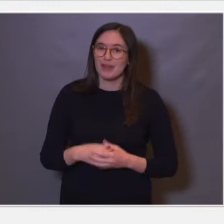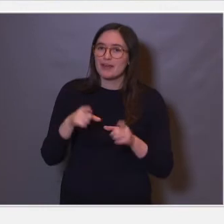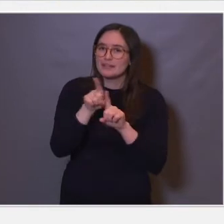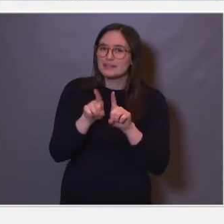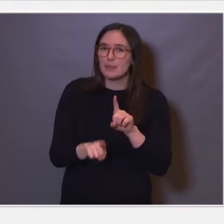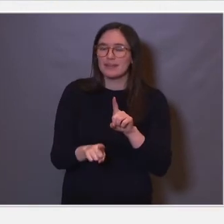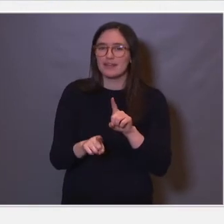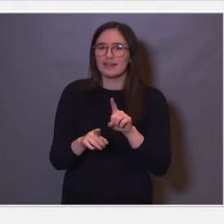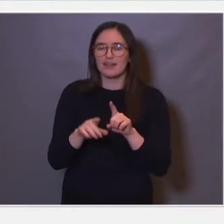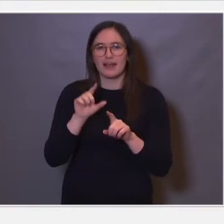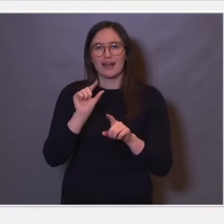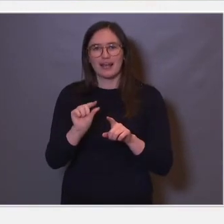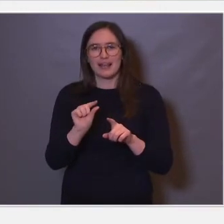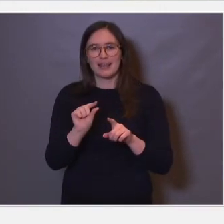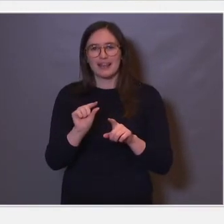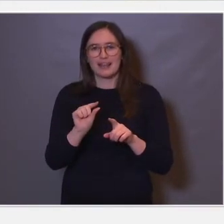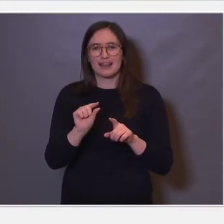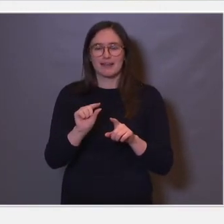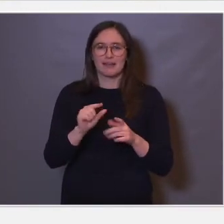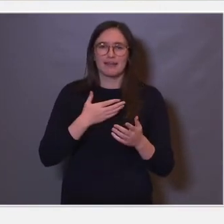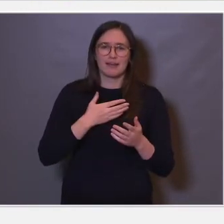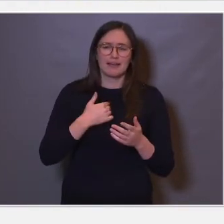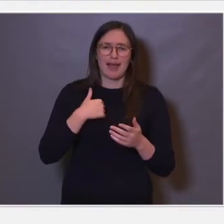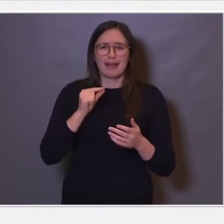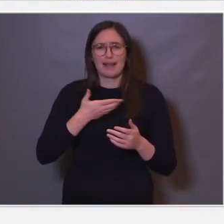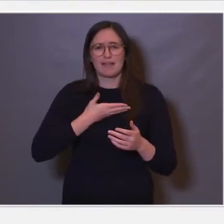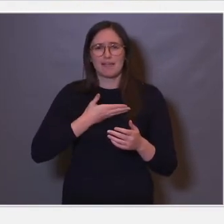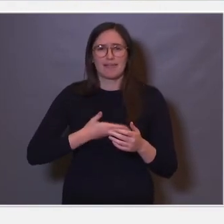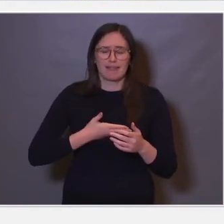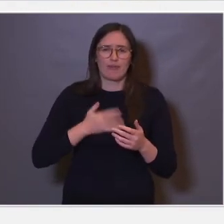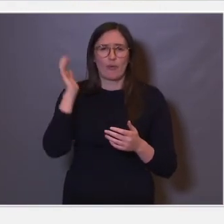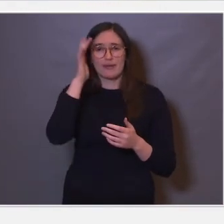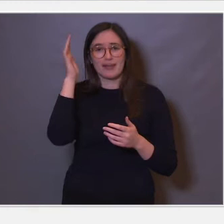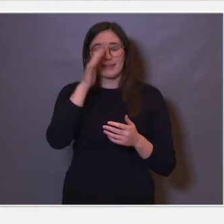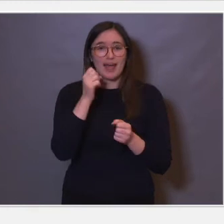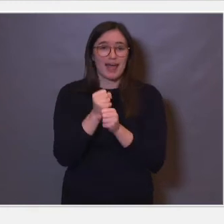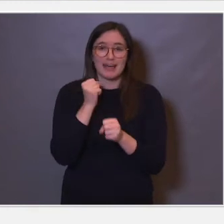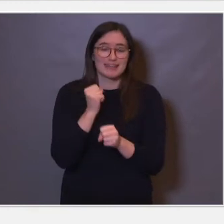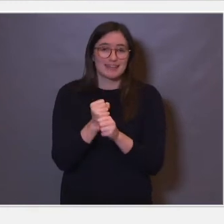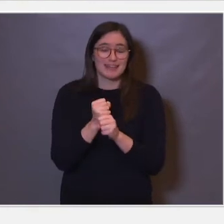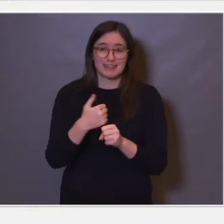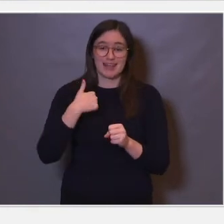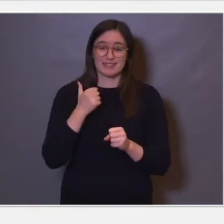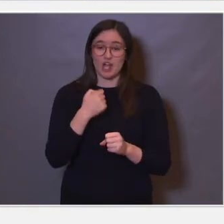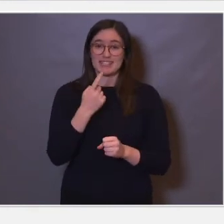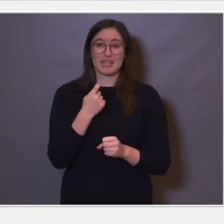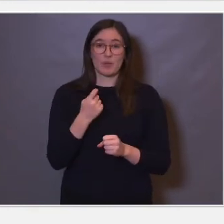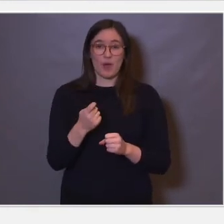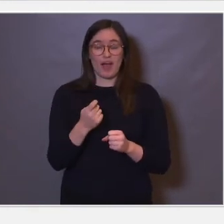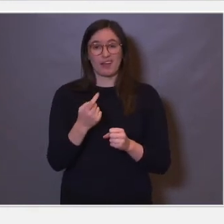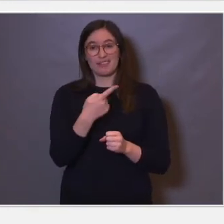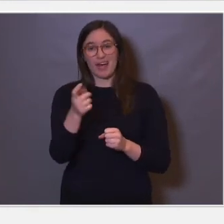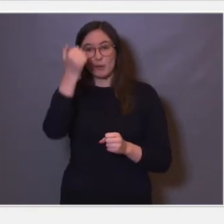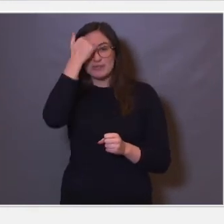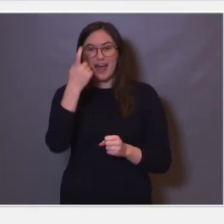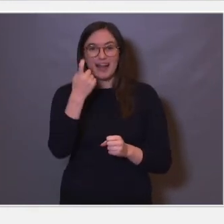Samtidig er det jo da litt deprimerende for meg å tenke på at det er ikke så veldig mye av det jeg kommer til å si som dere kommer til å huske. Jeg er